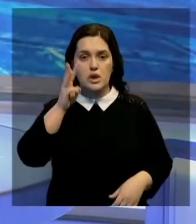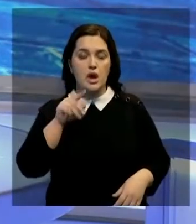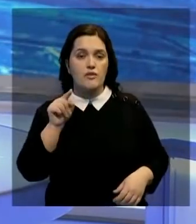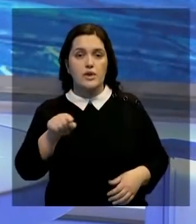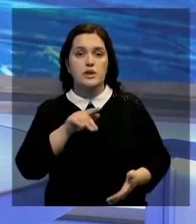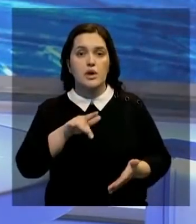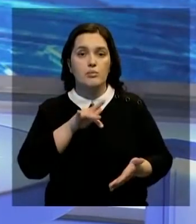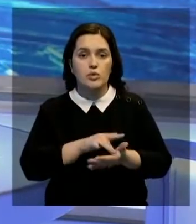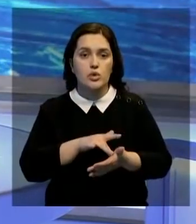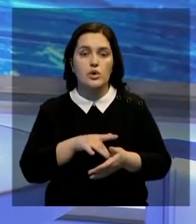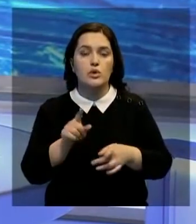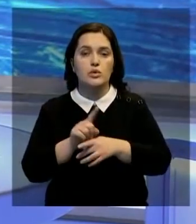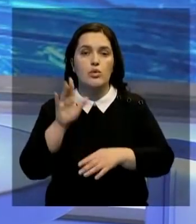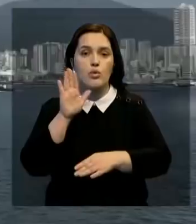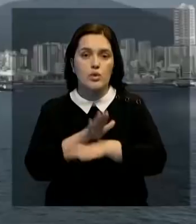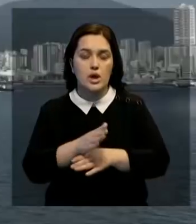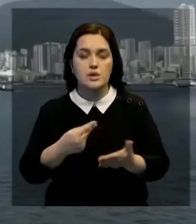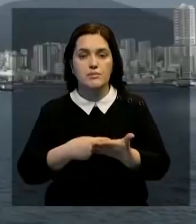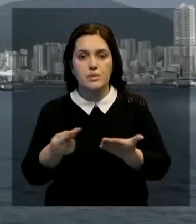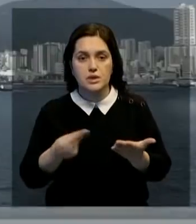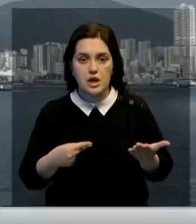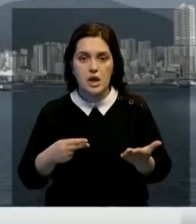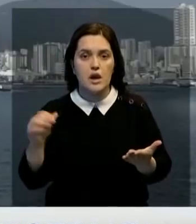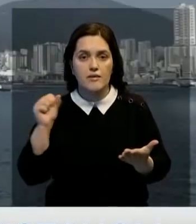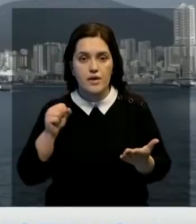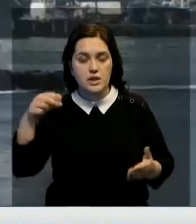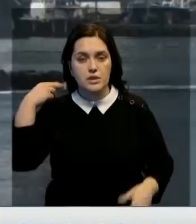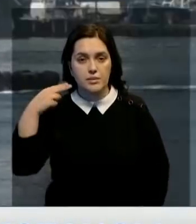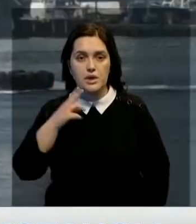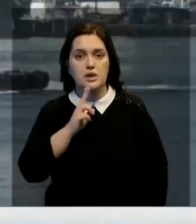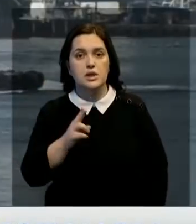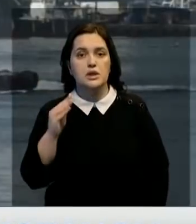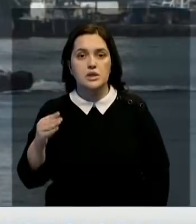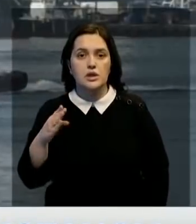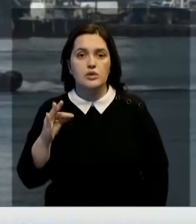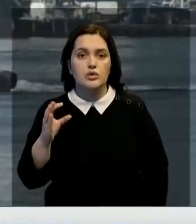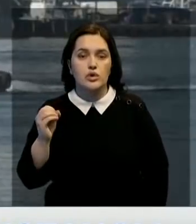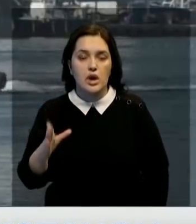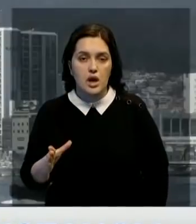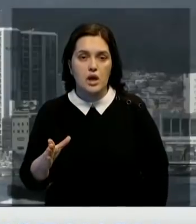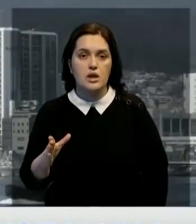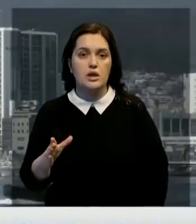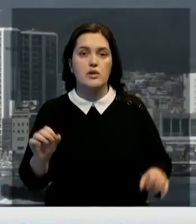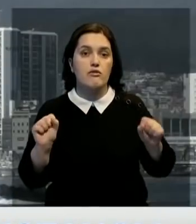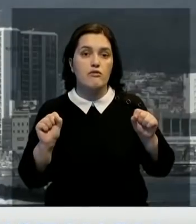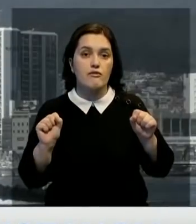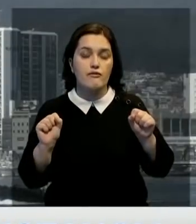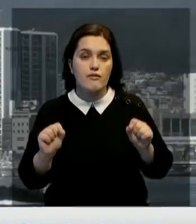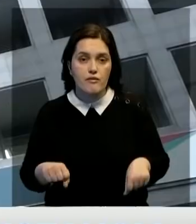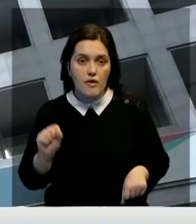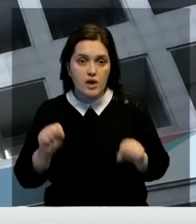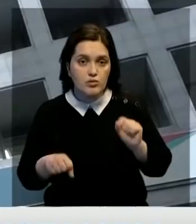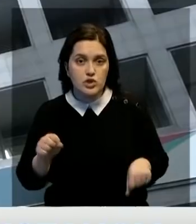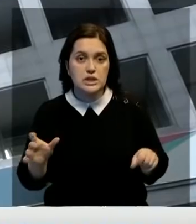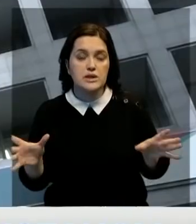генерального консульства нашей республики в этом городе. Напомню, соответствующий указ подписал в августе президент Касымжомар Тукаев.